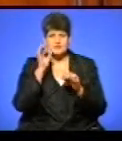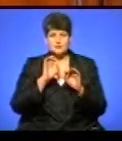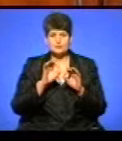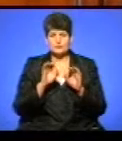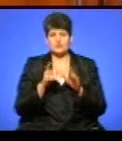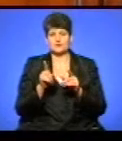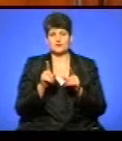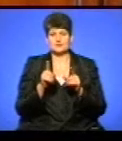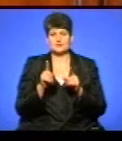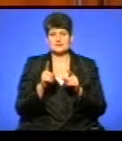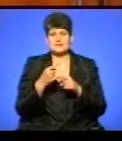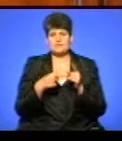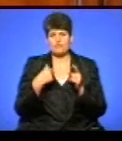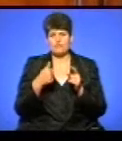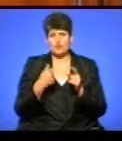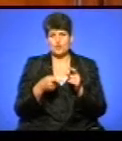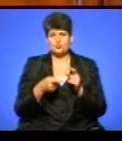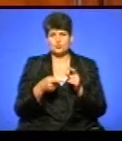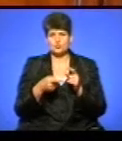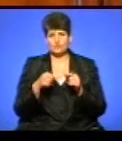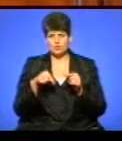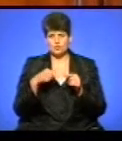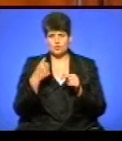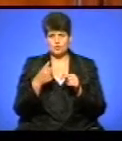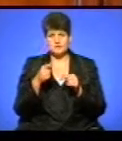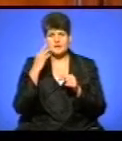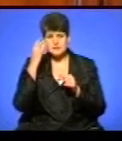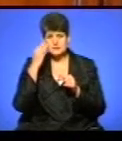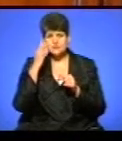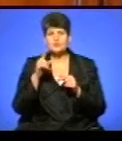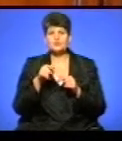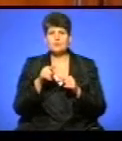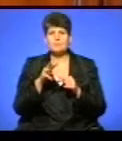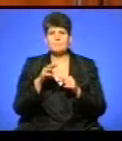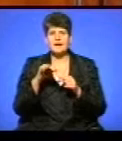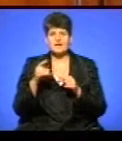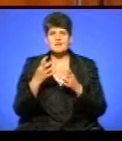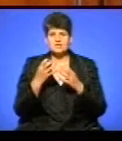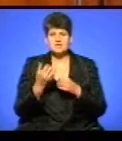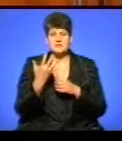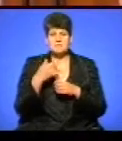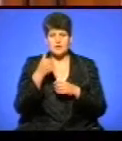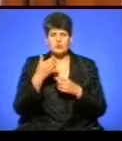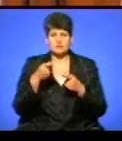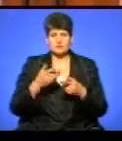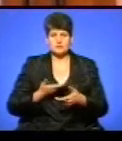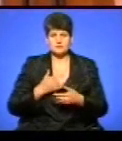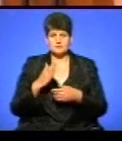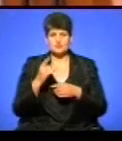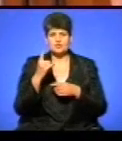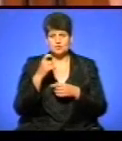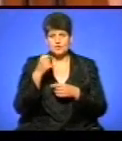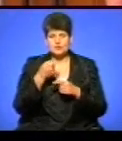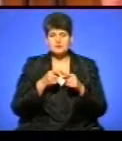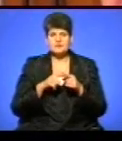буквально десь, може, за пів року, вже в цьому році, що вона йому наснила, сказала, ну, Михайло, ще п'ять років ти проживеш. Сто років – це є сто